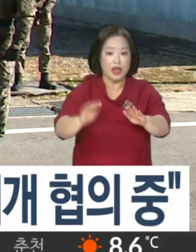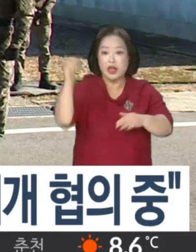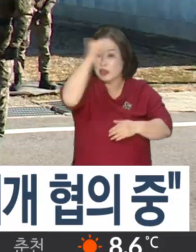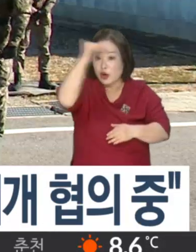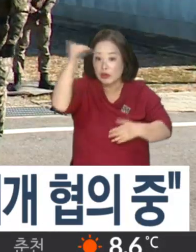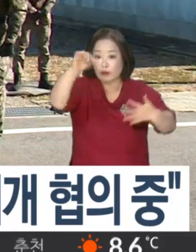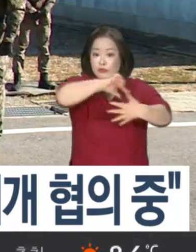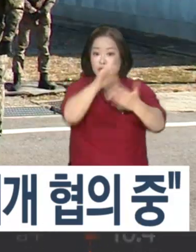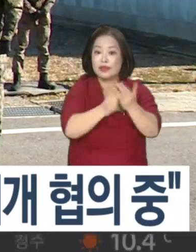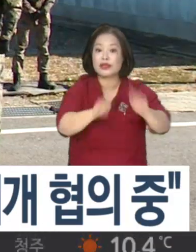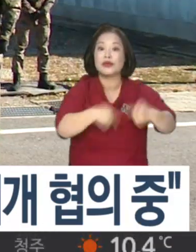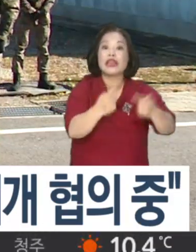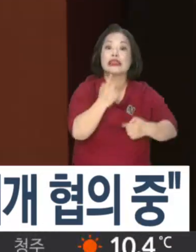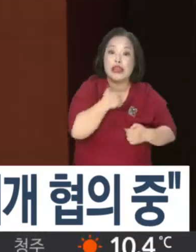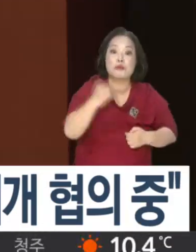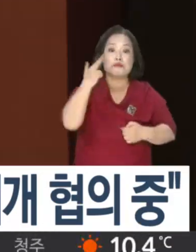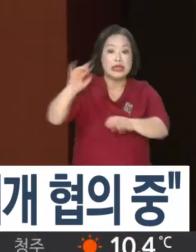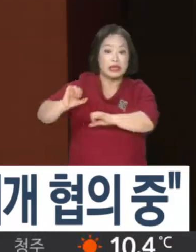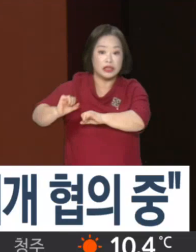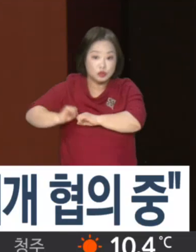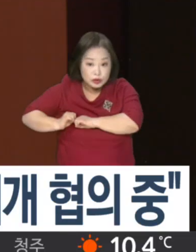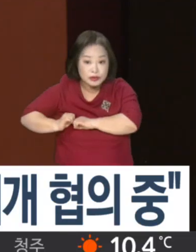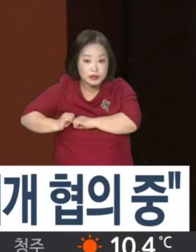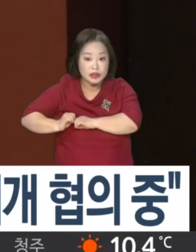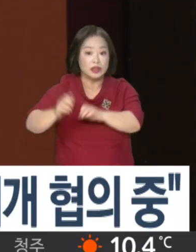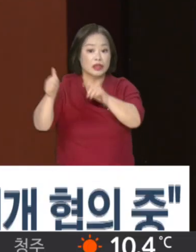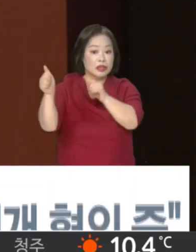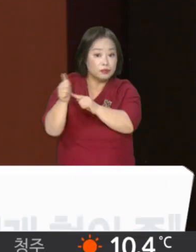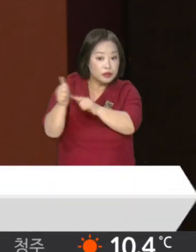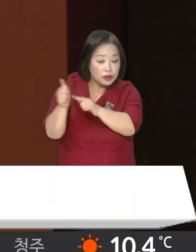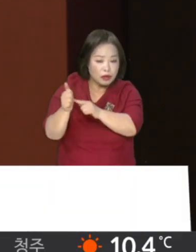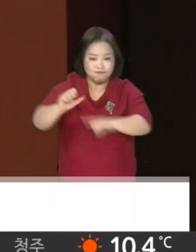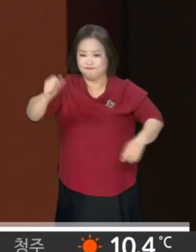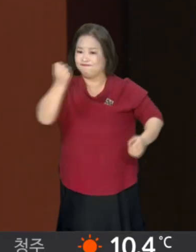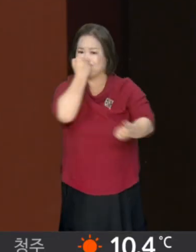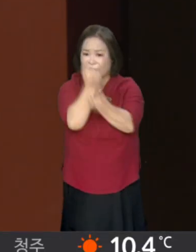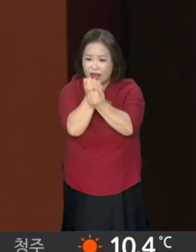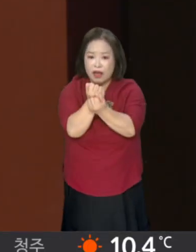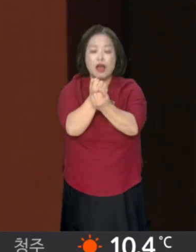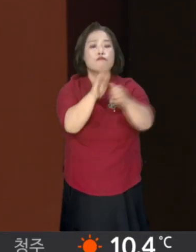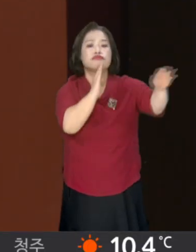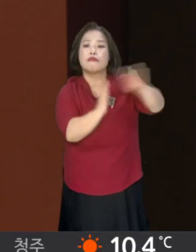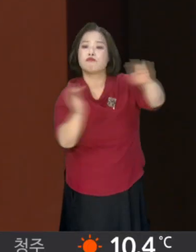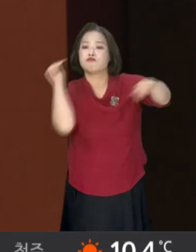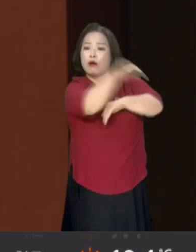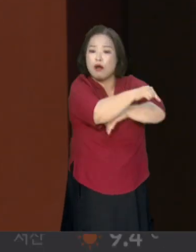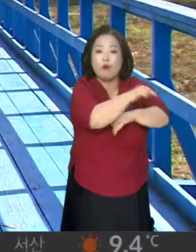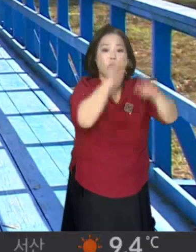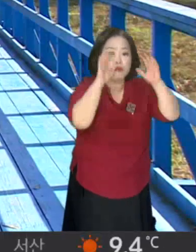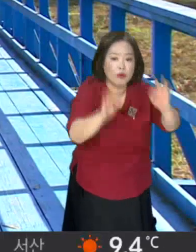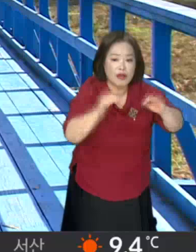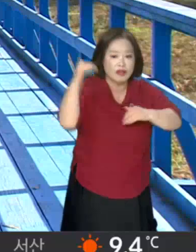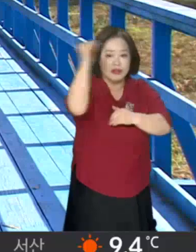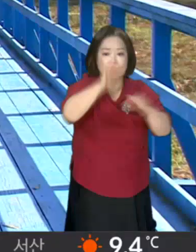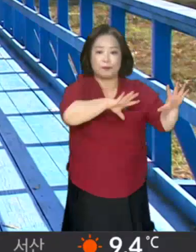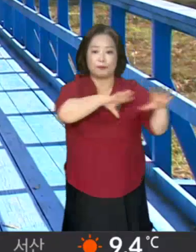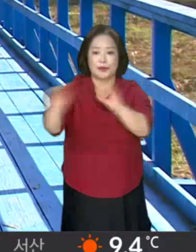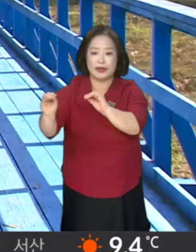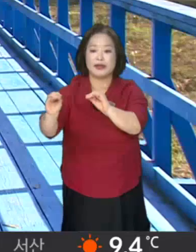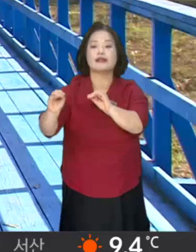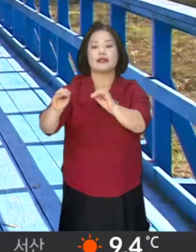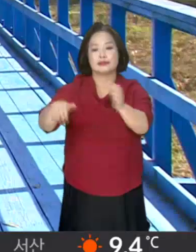견학 프로그램에 참가한 미군 병사 트래비스킹 입영이 무단으로 월북한 사건이 발생하자 견학을 전면